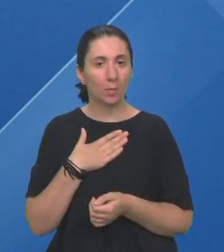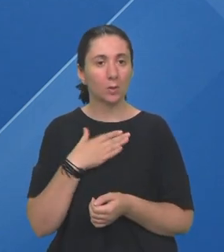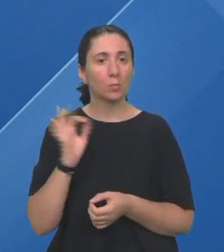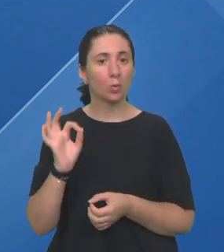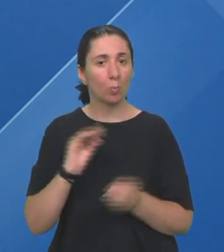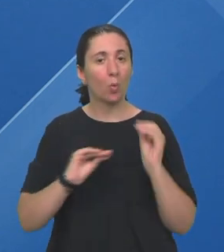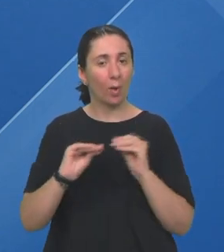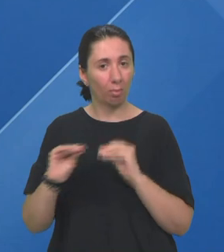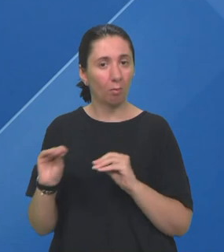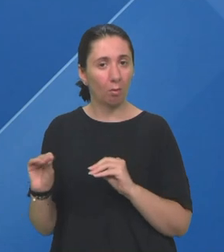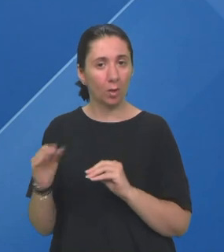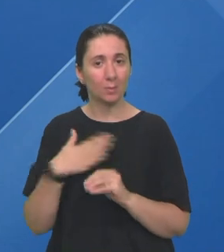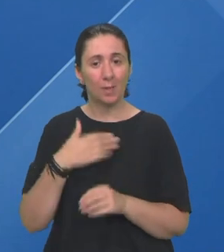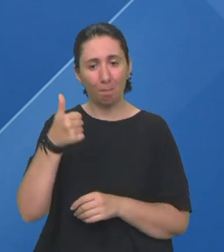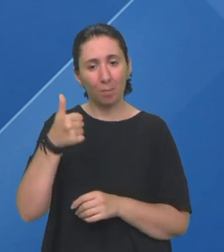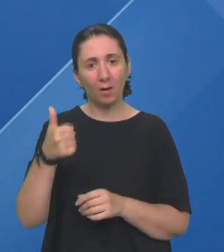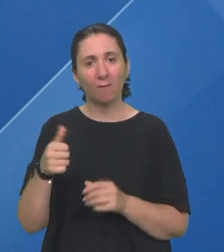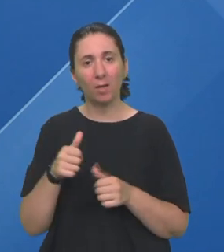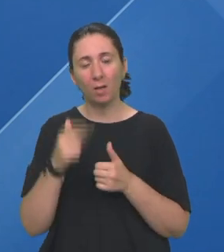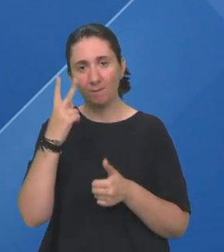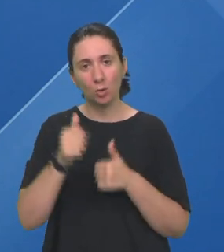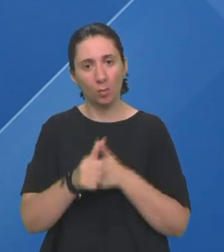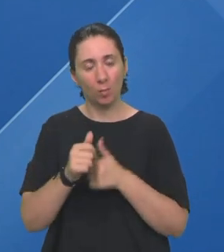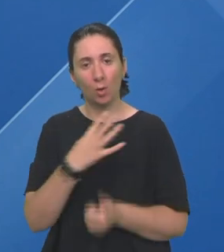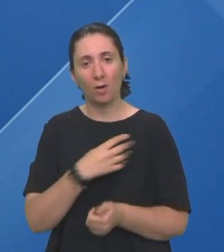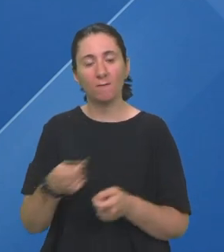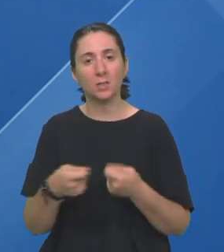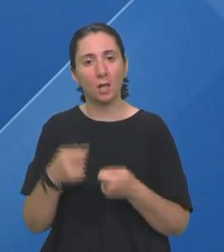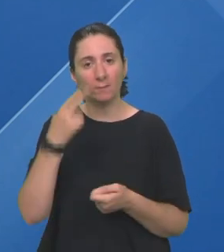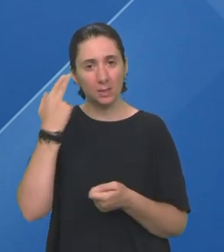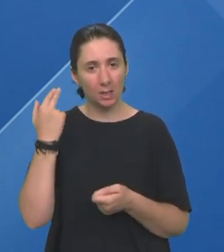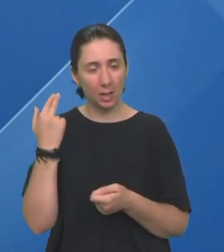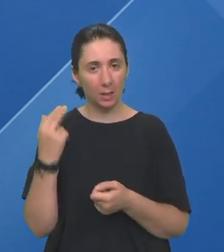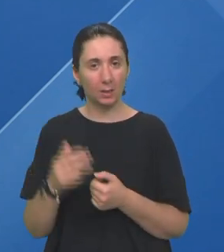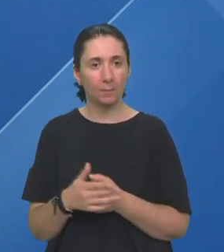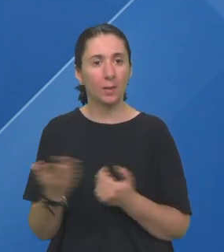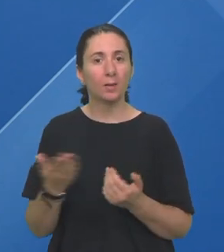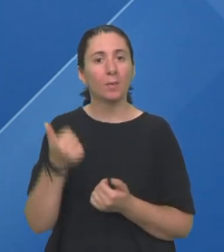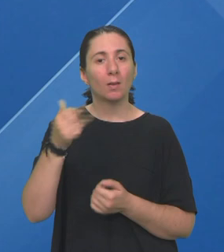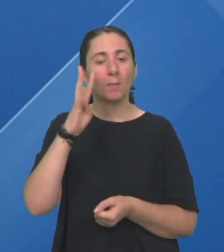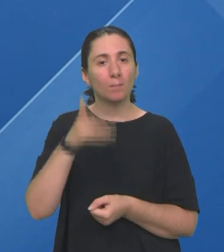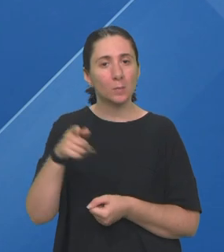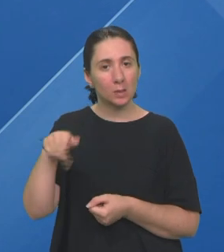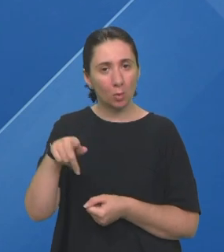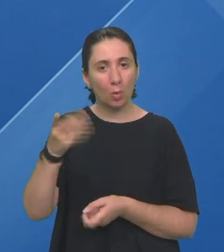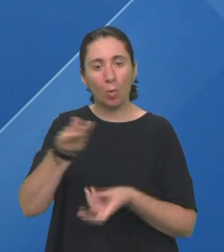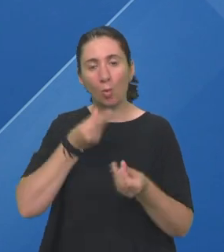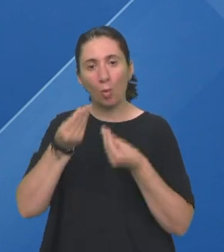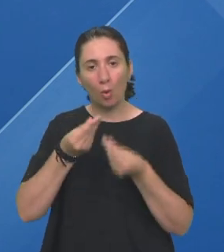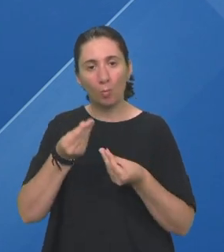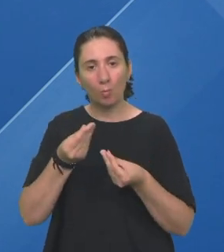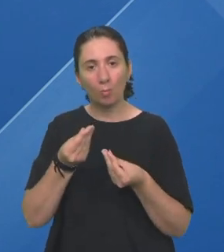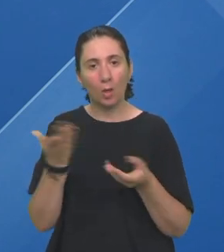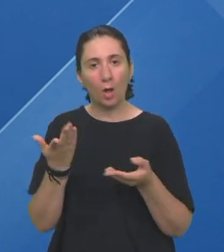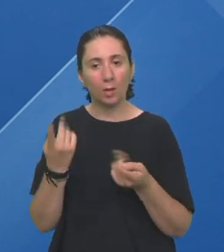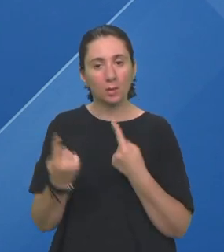dobru edukaciju Znači mi prvi videći pratitelji U Hrvatskom Savezu Slijepih Gdje nam jedna psihologica Objasnila kad nam